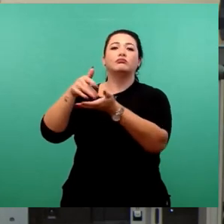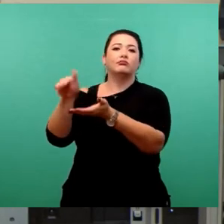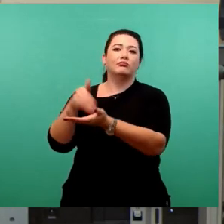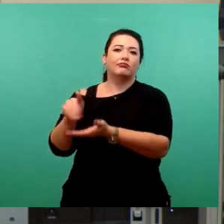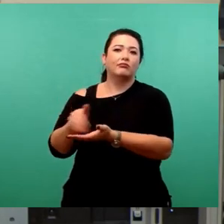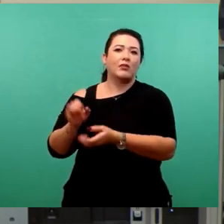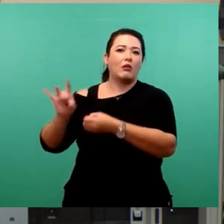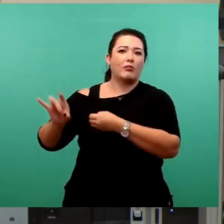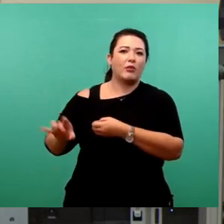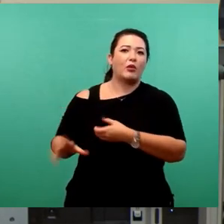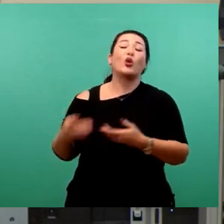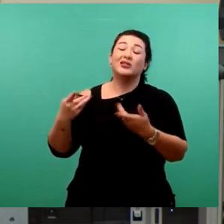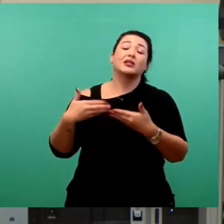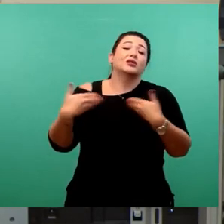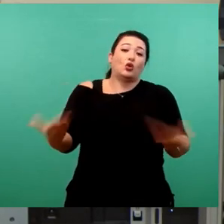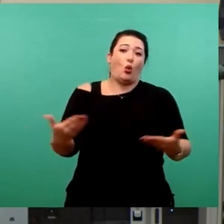Thema.